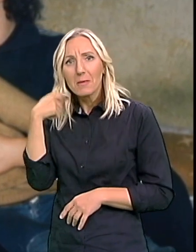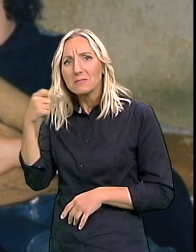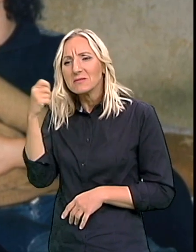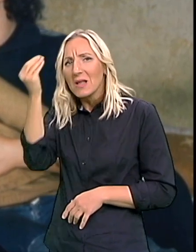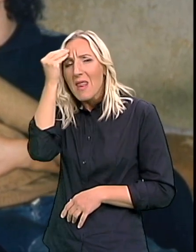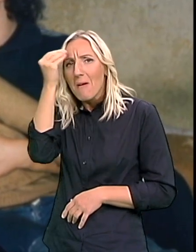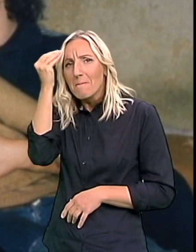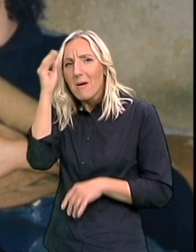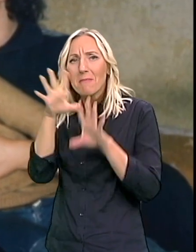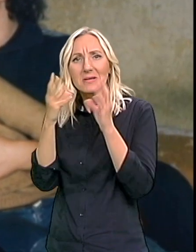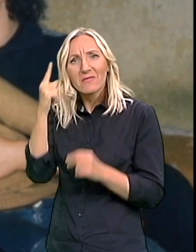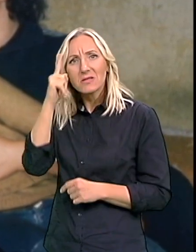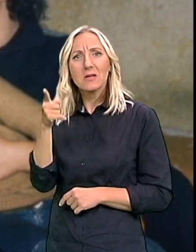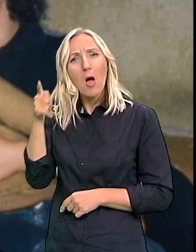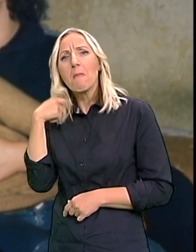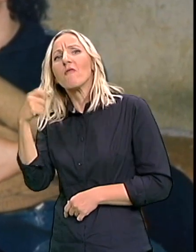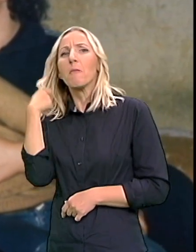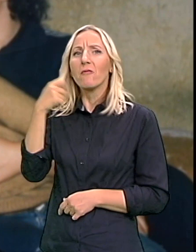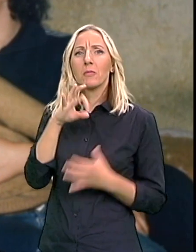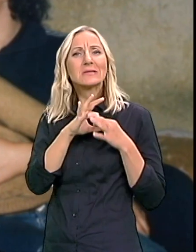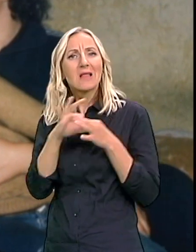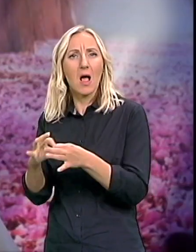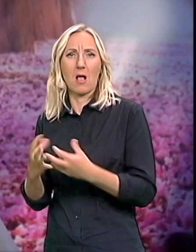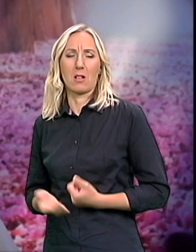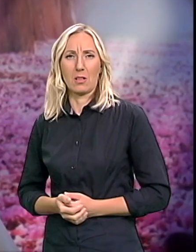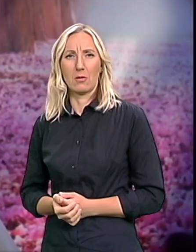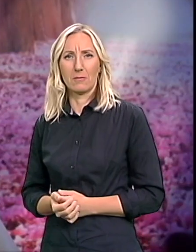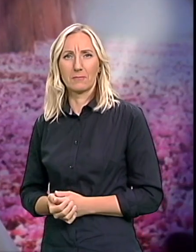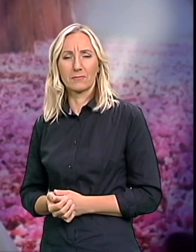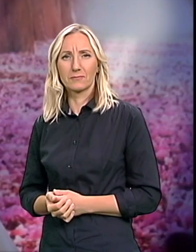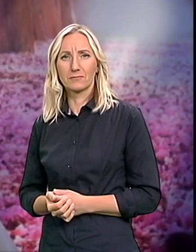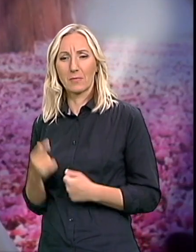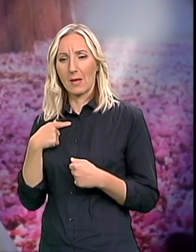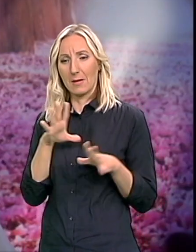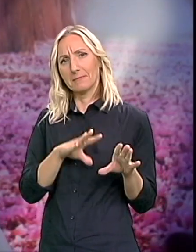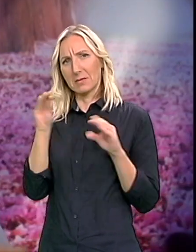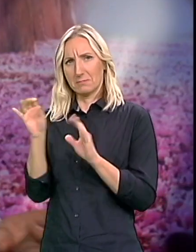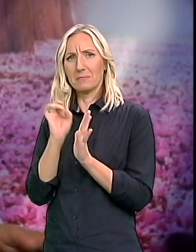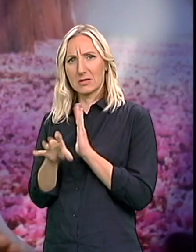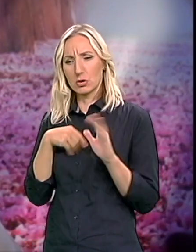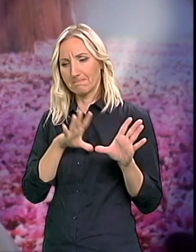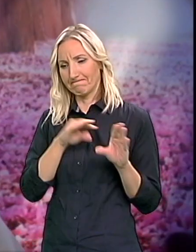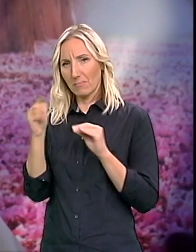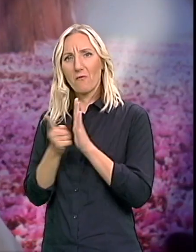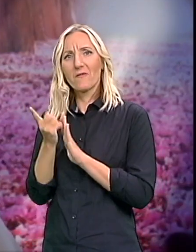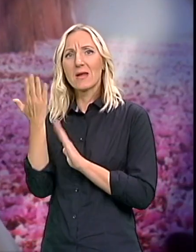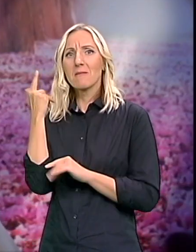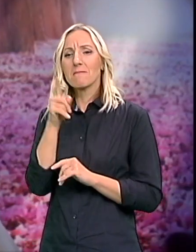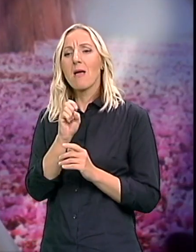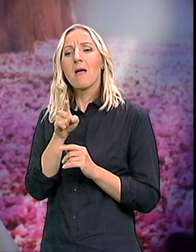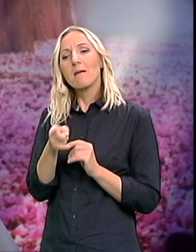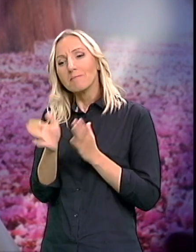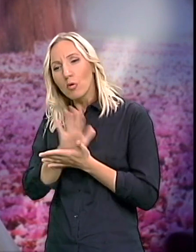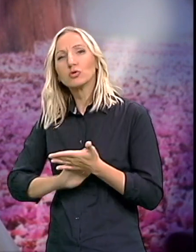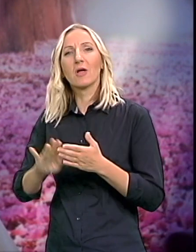na pamet I pevo ih je do besvesti Mi smo se preselili vrlo brzo u vreme Kad je on pošao u vrtić